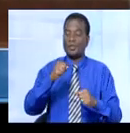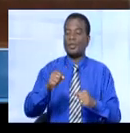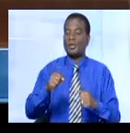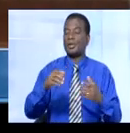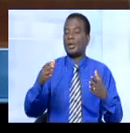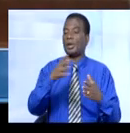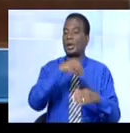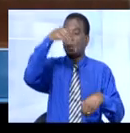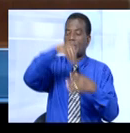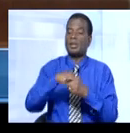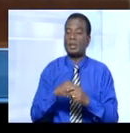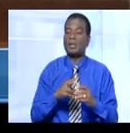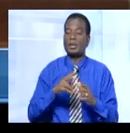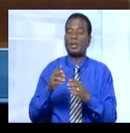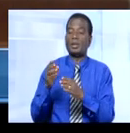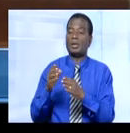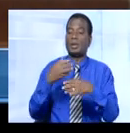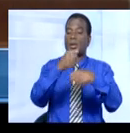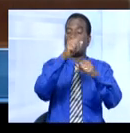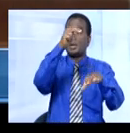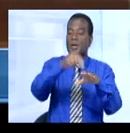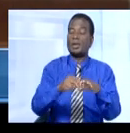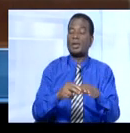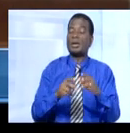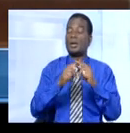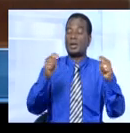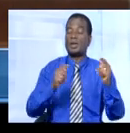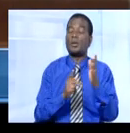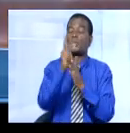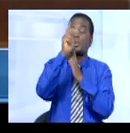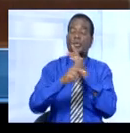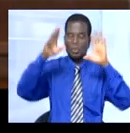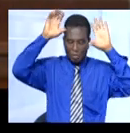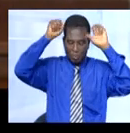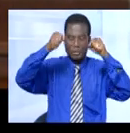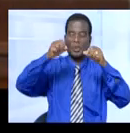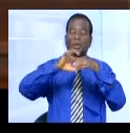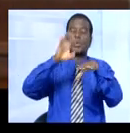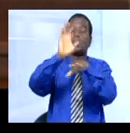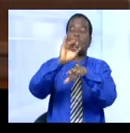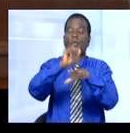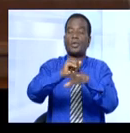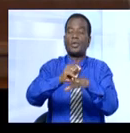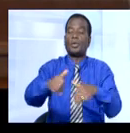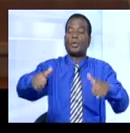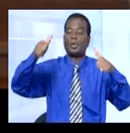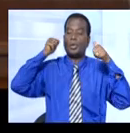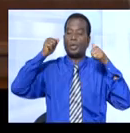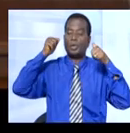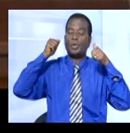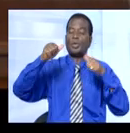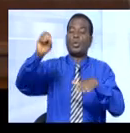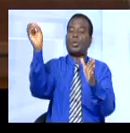dans la réalisation de l'ambitieux projet du chef de l'État de Côte d'Ivoire, son Excellence